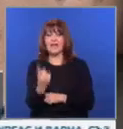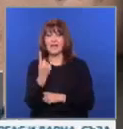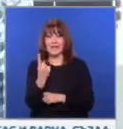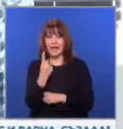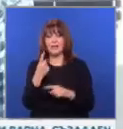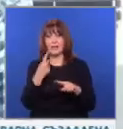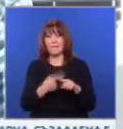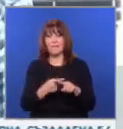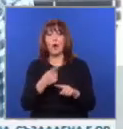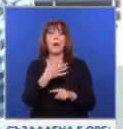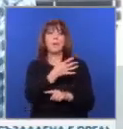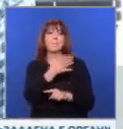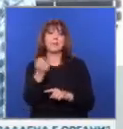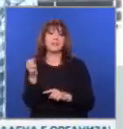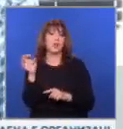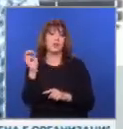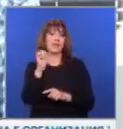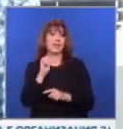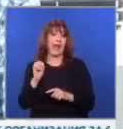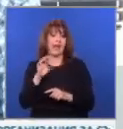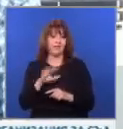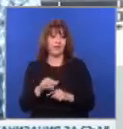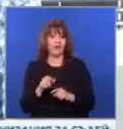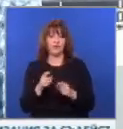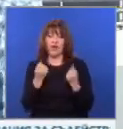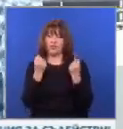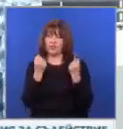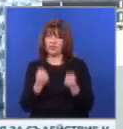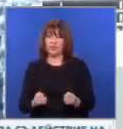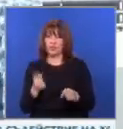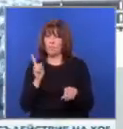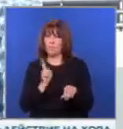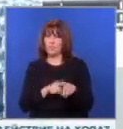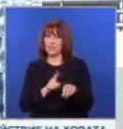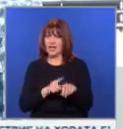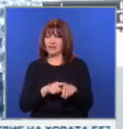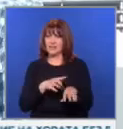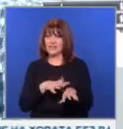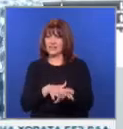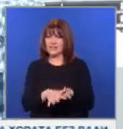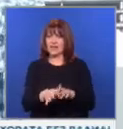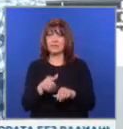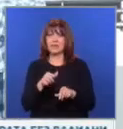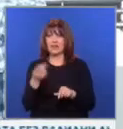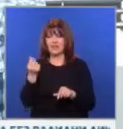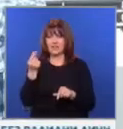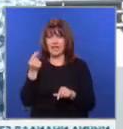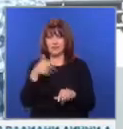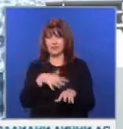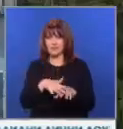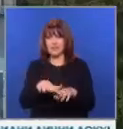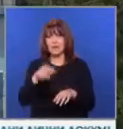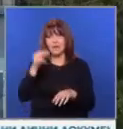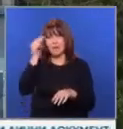500 евро. Това е много тежко по сега. Берете срещу цялата система финансова на България, на